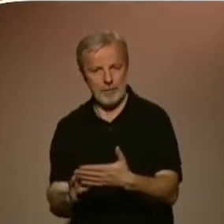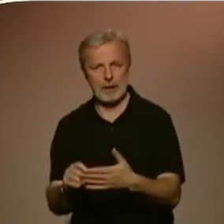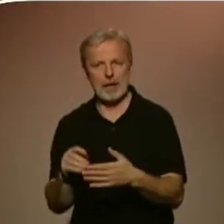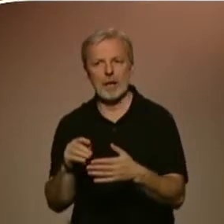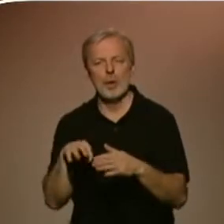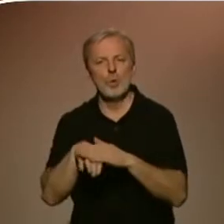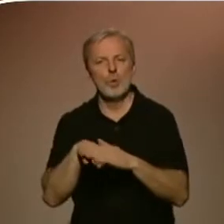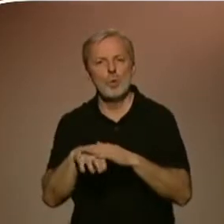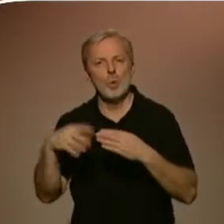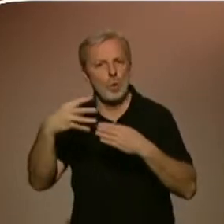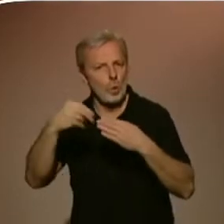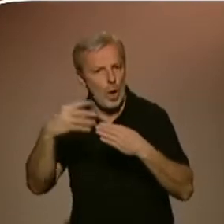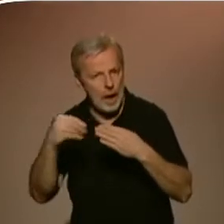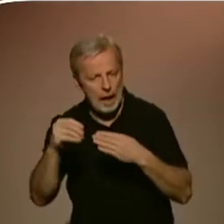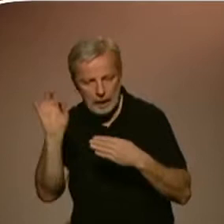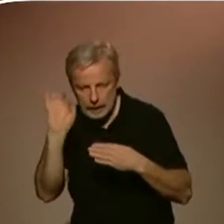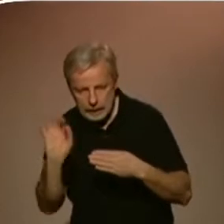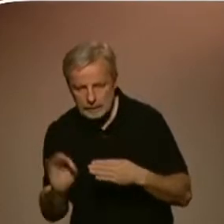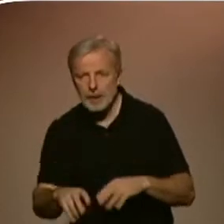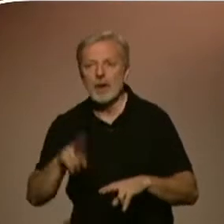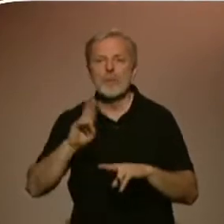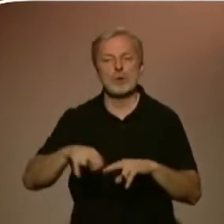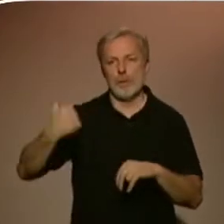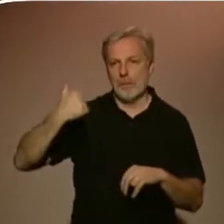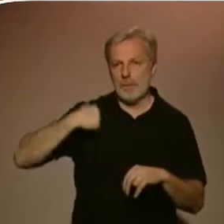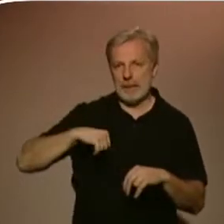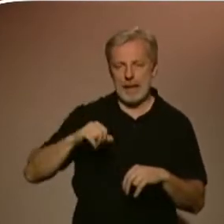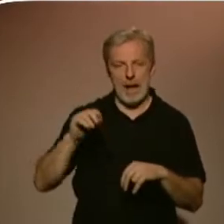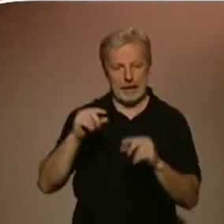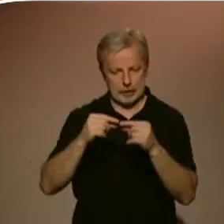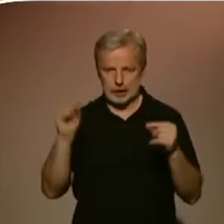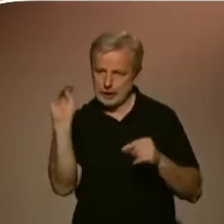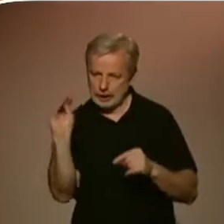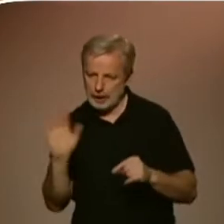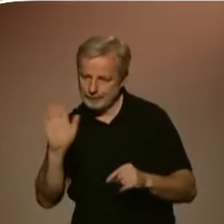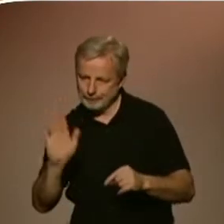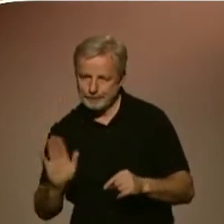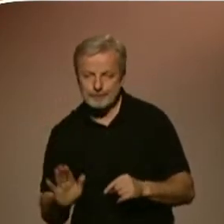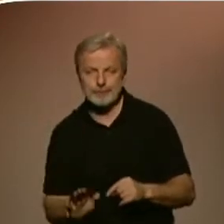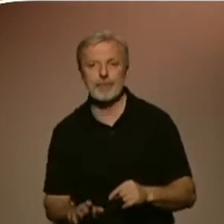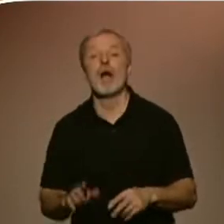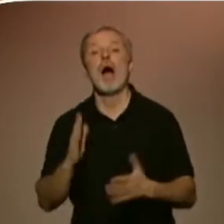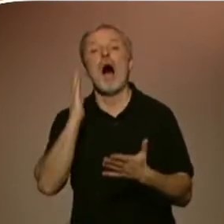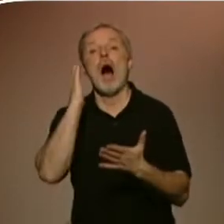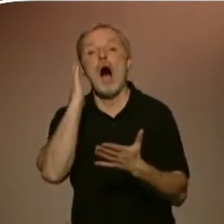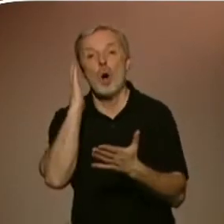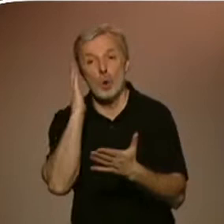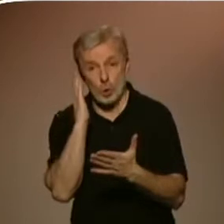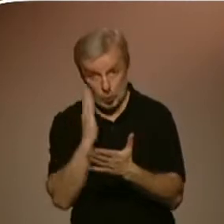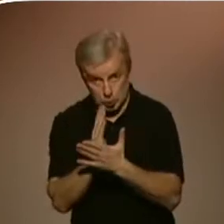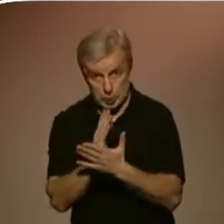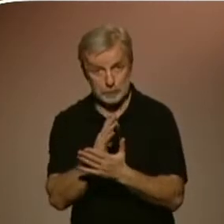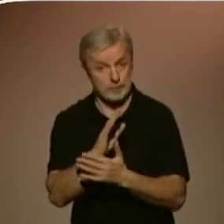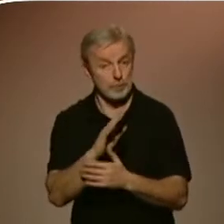to uhel, bílá křída a potom, když ten student zvládne tu kresbu, tak se přichází k malbě právě přes různé barevné